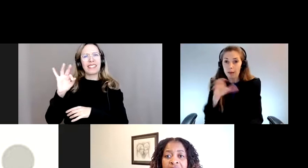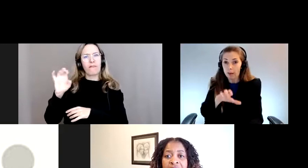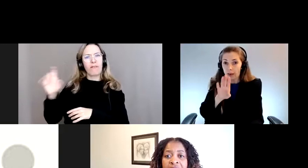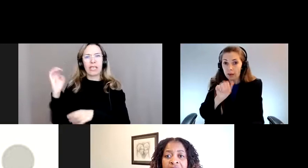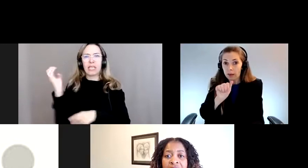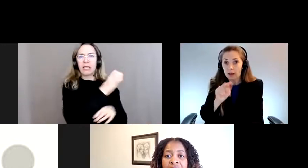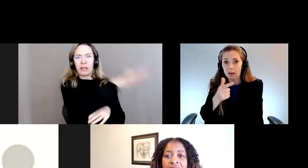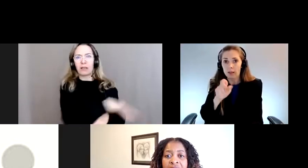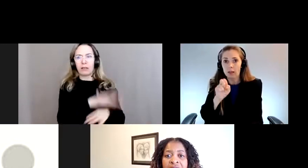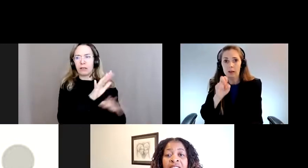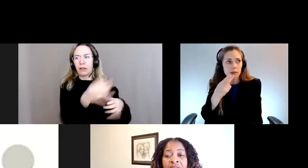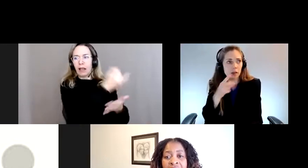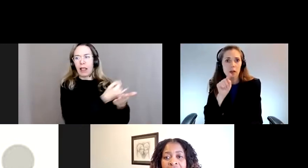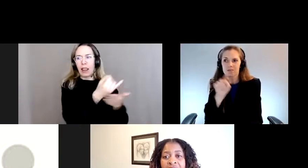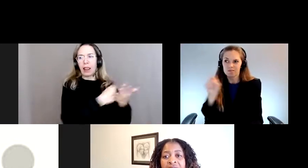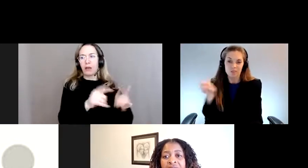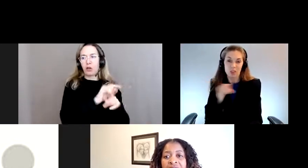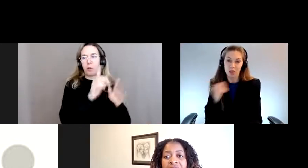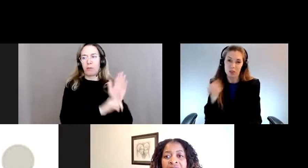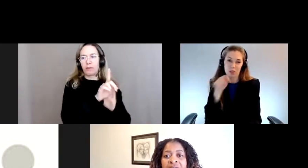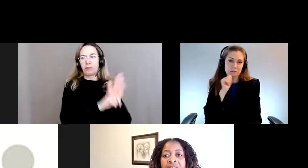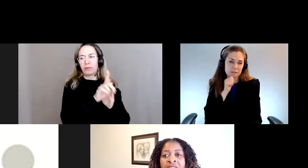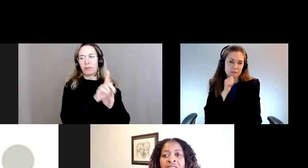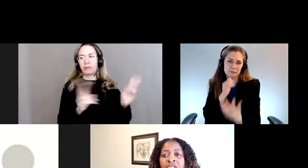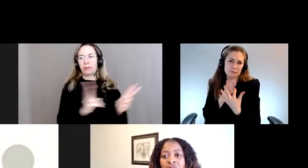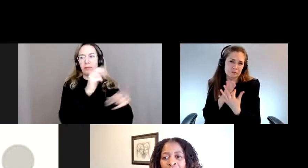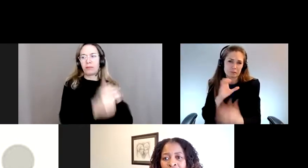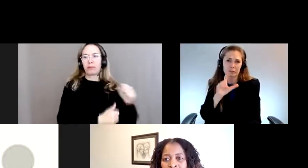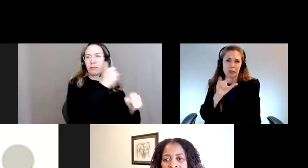climatiques depuis des décennies maintenant. Au Canada,